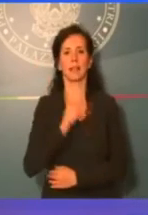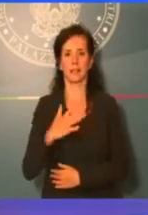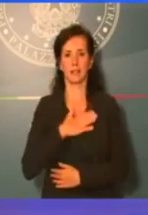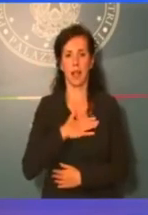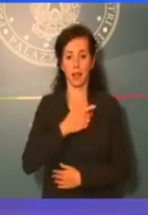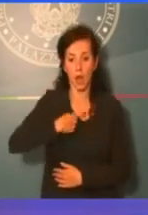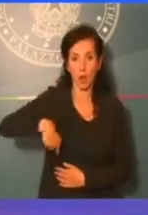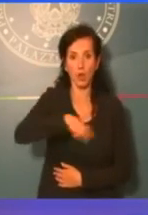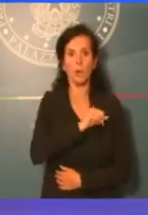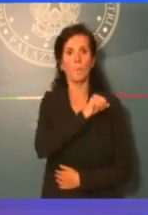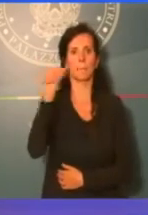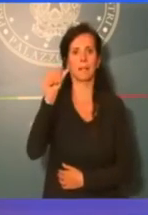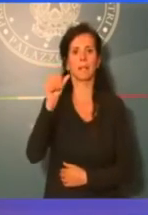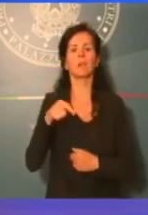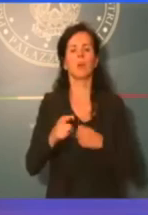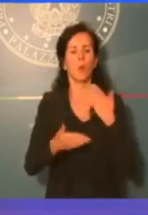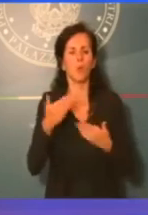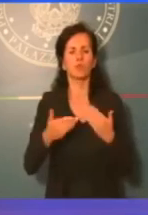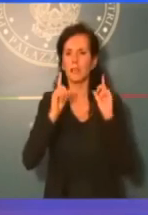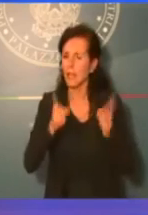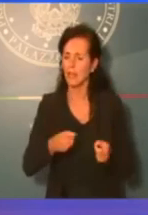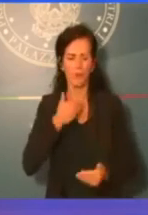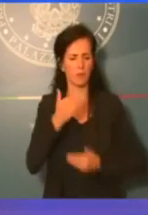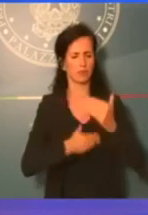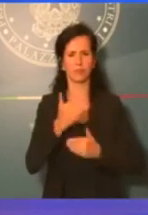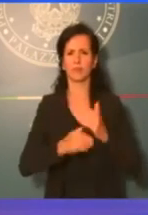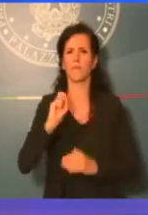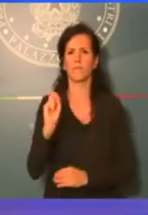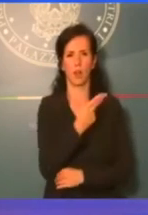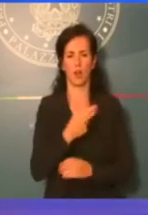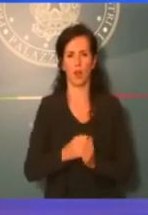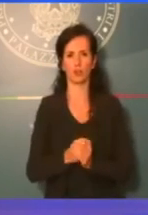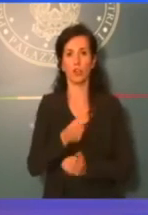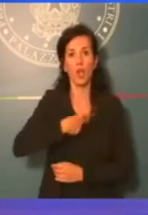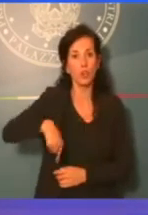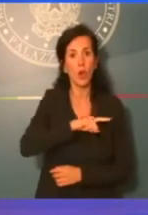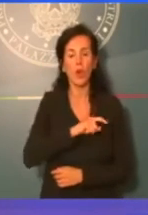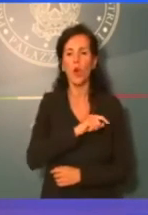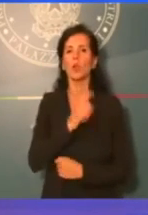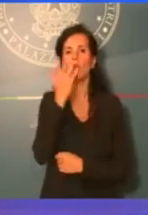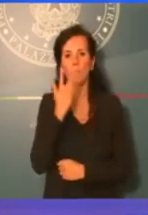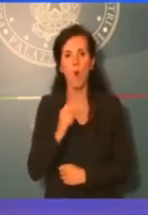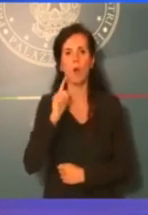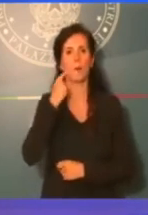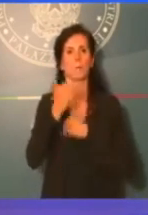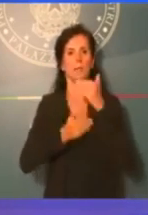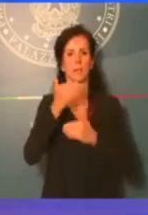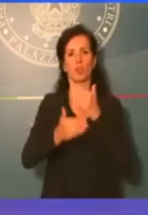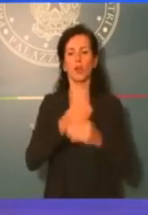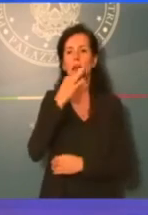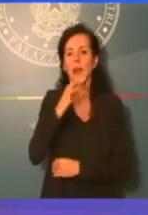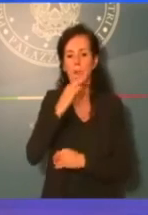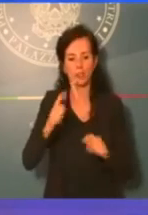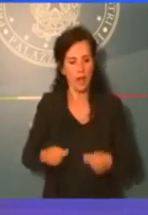abbiamo l'urgenza di correre, noi siamo i primi che vogliamo migliorare la capacità di spesa per